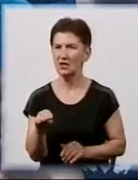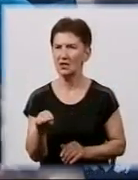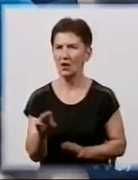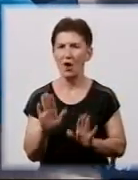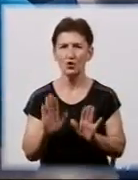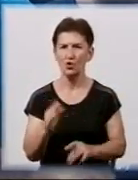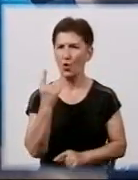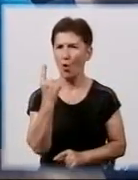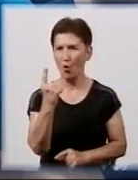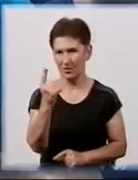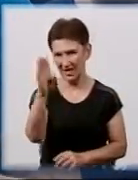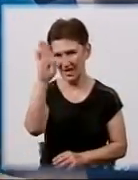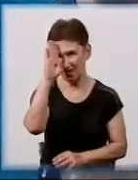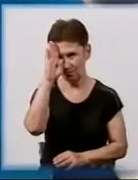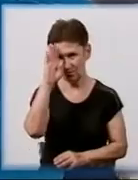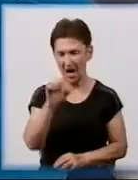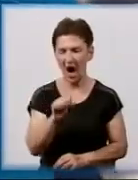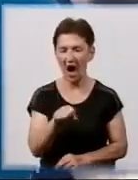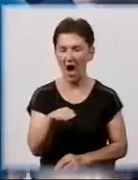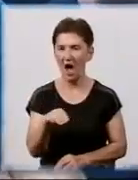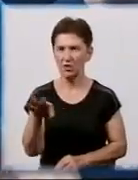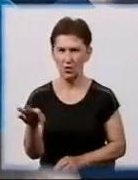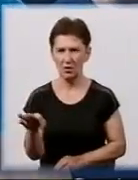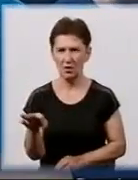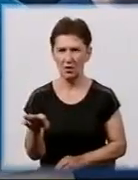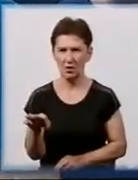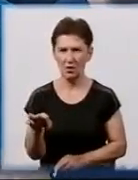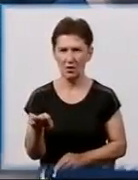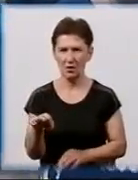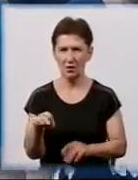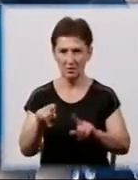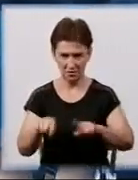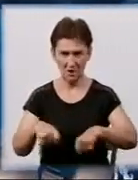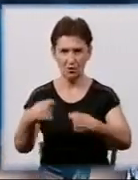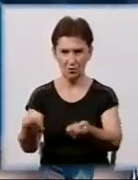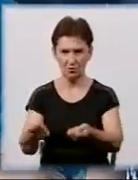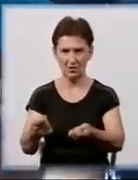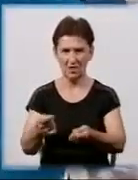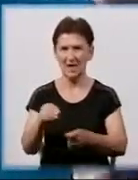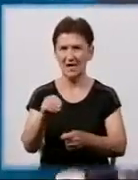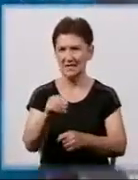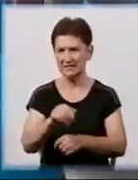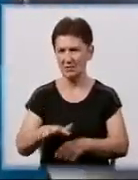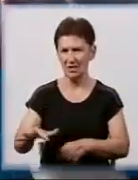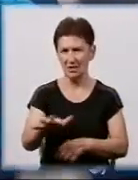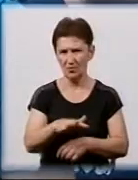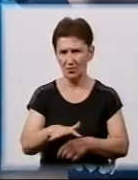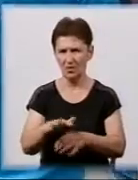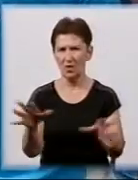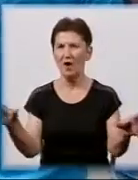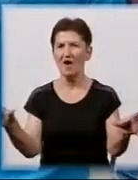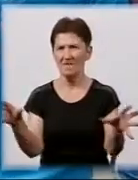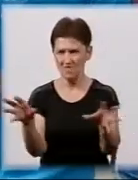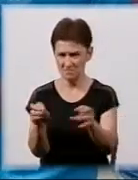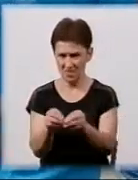хлопці, турці, ну така домовленість, наділяються земельні ділянки, наділяються. В місті з грожаю.